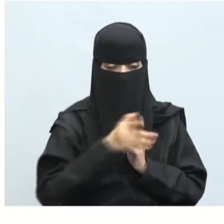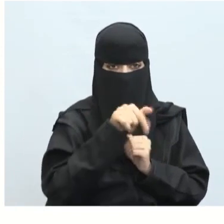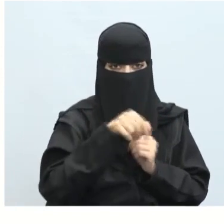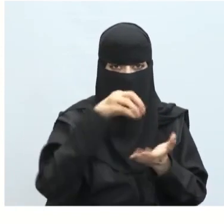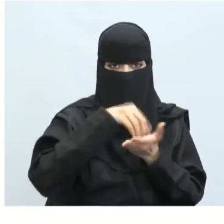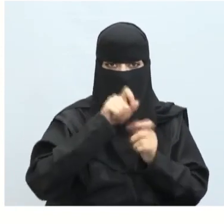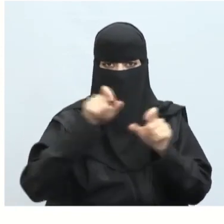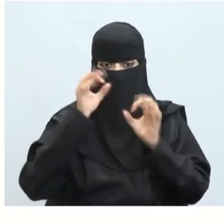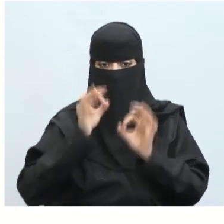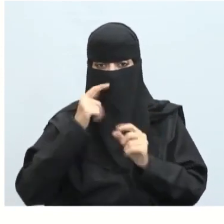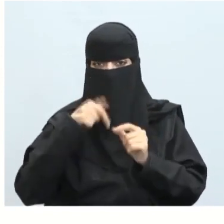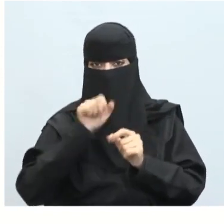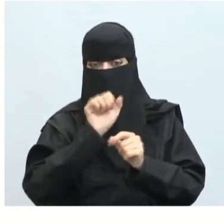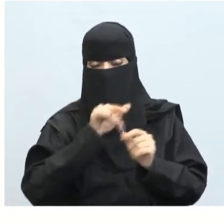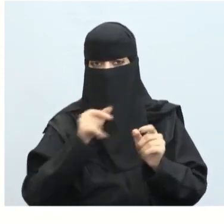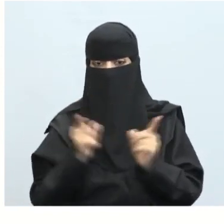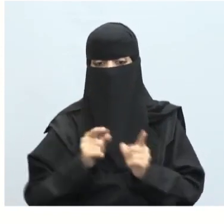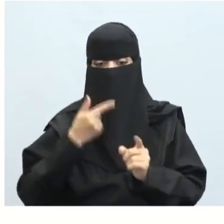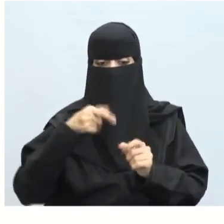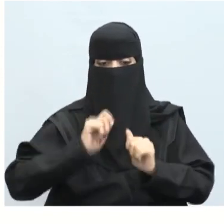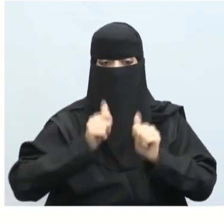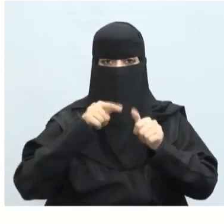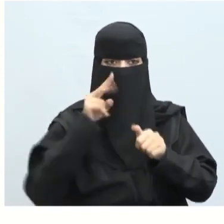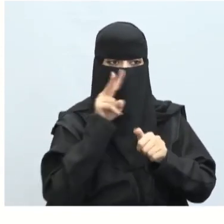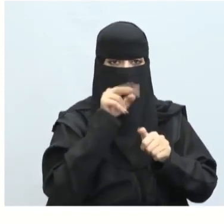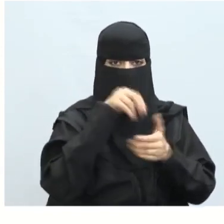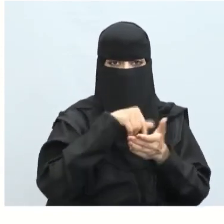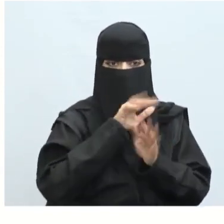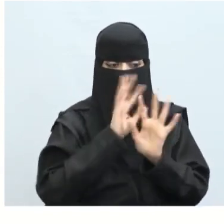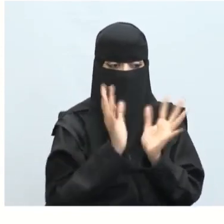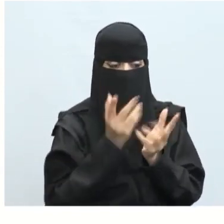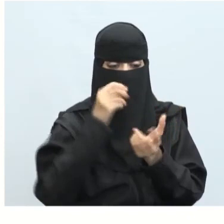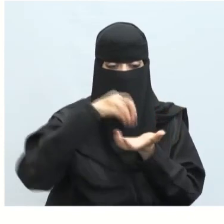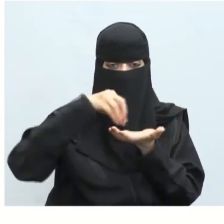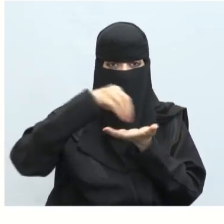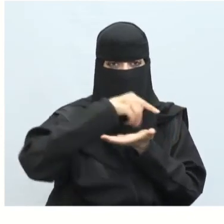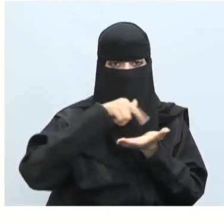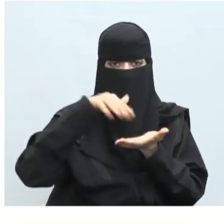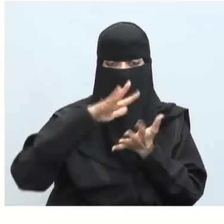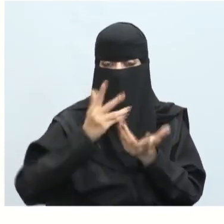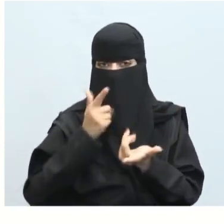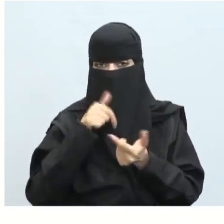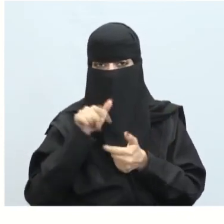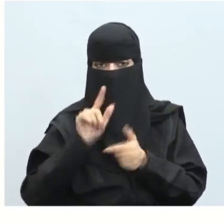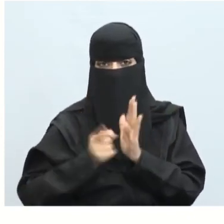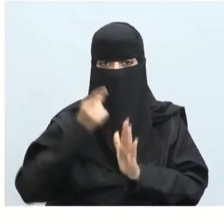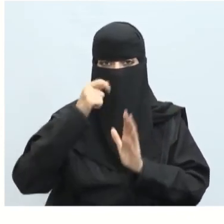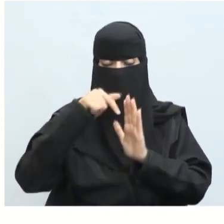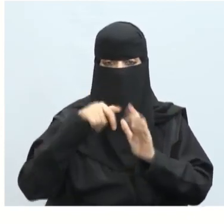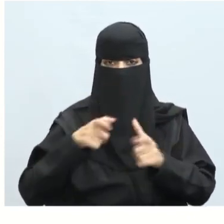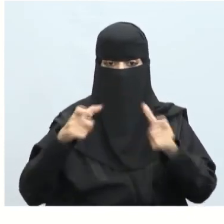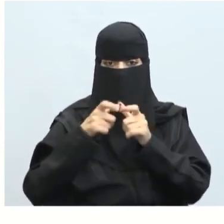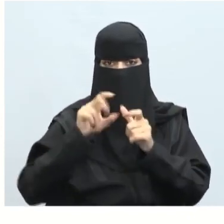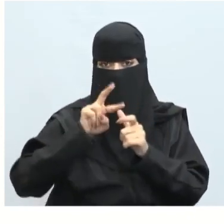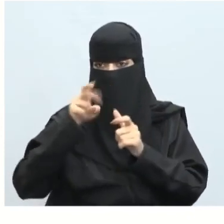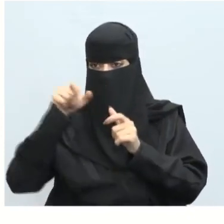للمعلم من الشاشة الخاصة به وذلك ليتمكنوا من رؤية جميع معالم المدينة ستنشف البداية مجمعاً